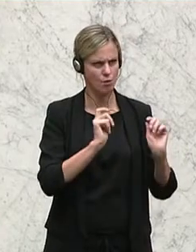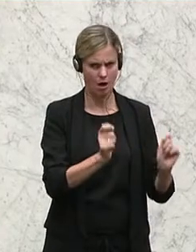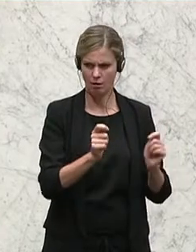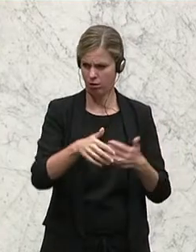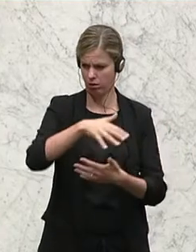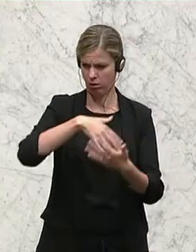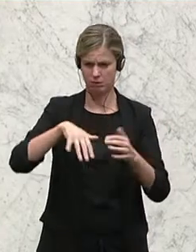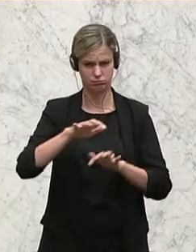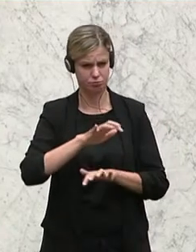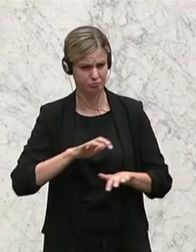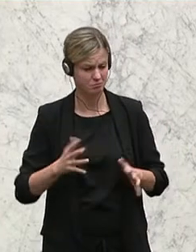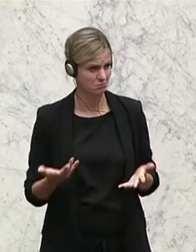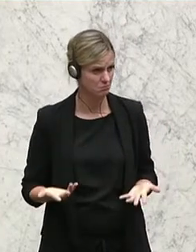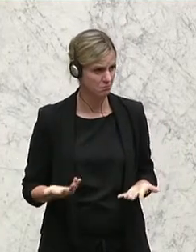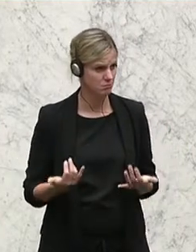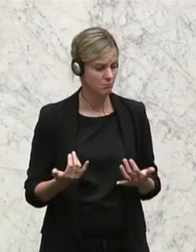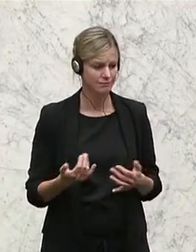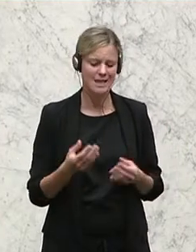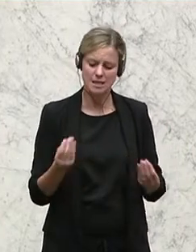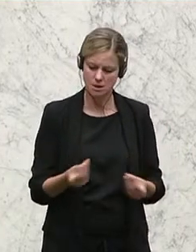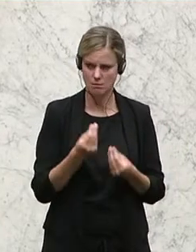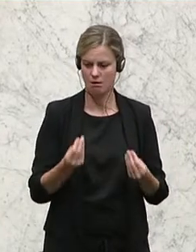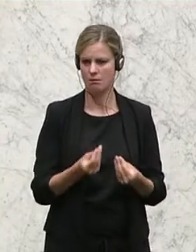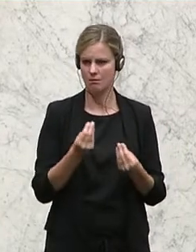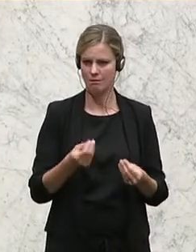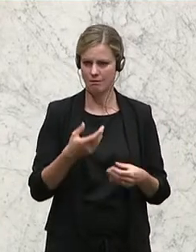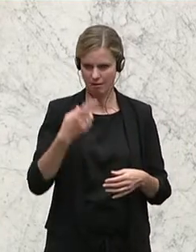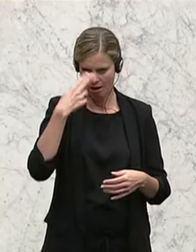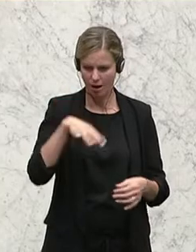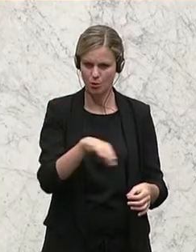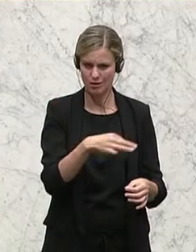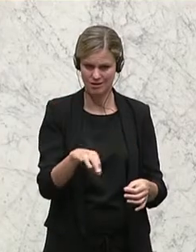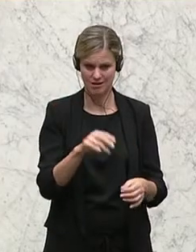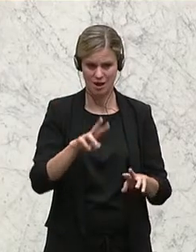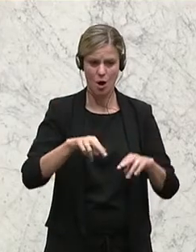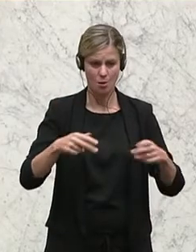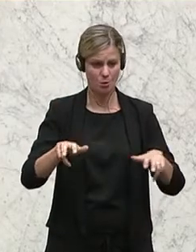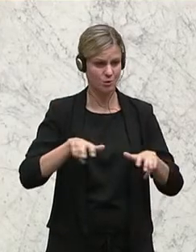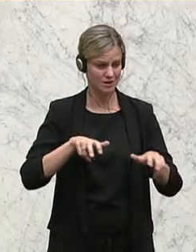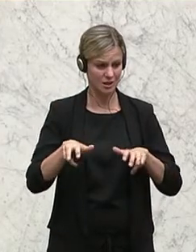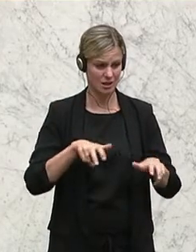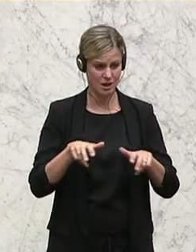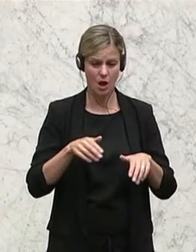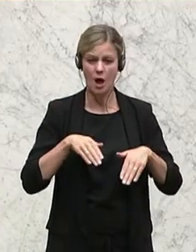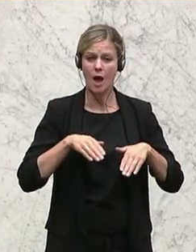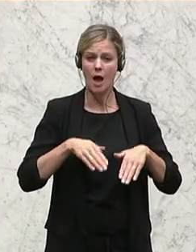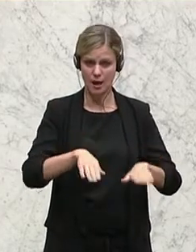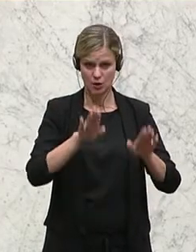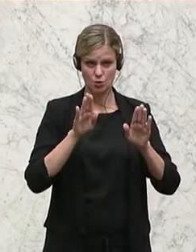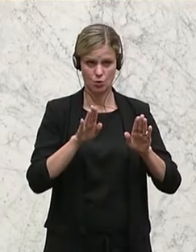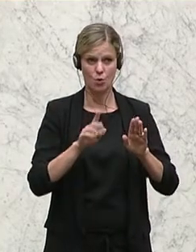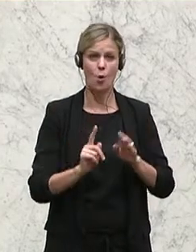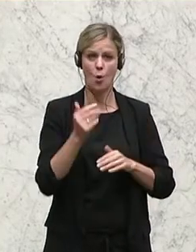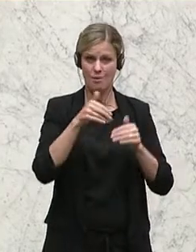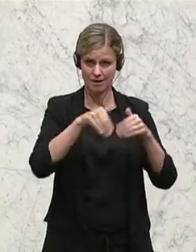ganz sachlich gesprochen, Herr Bundeskanzler. Diese Bundesregierung hat sich selbst Asylobergrenze von